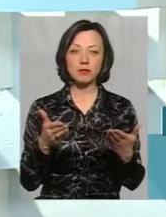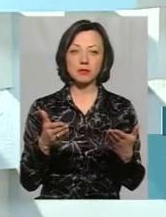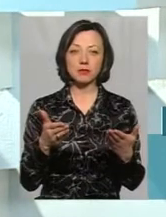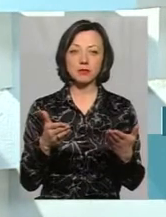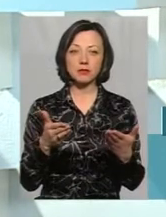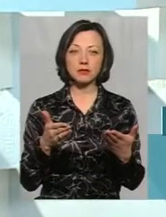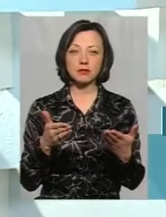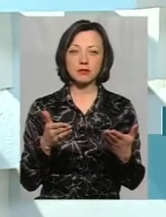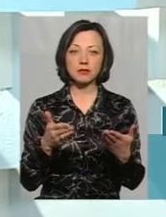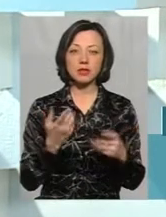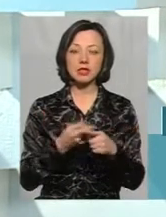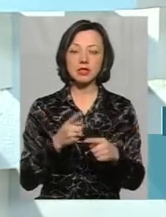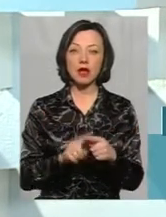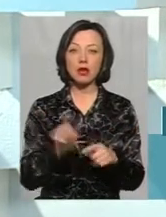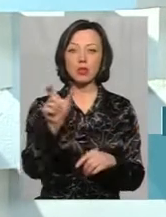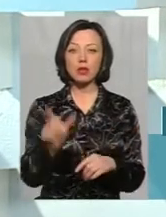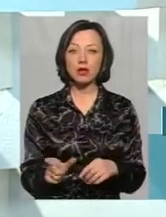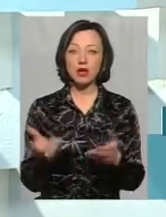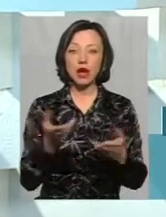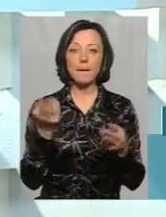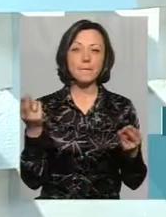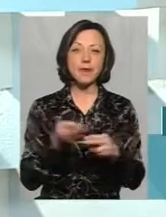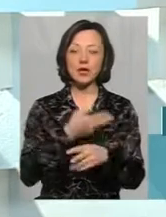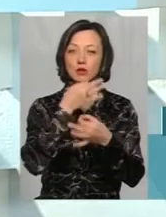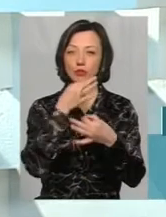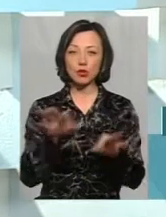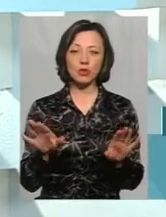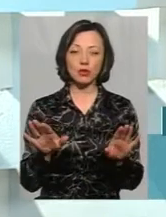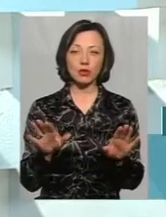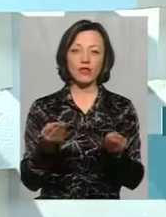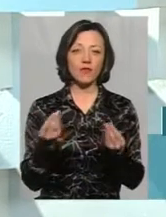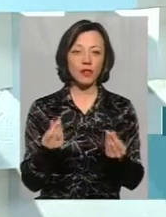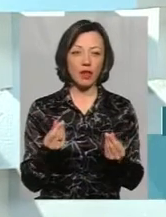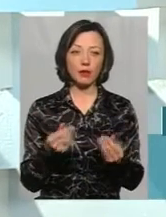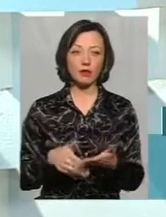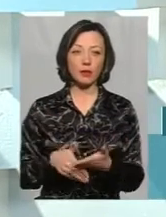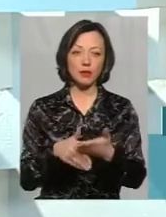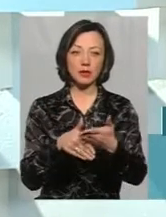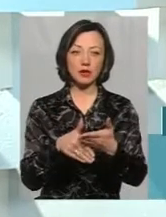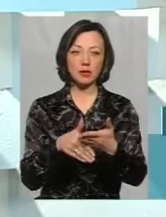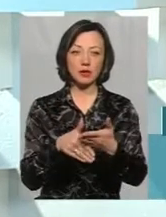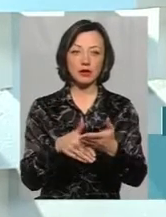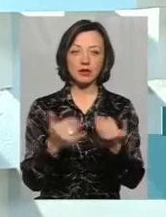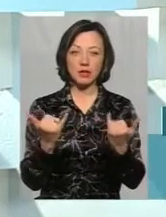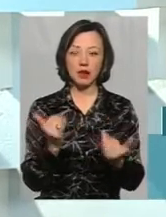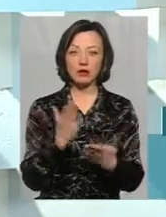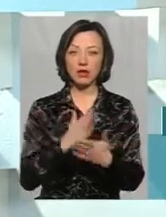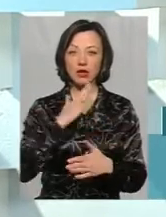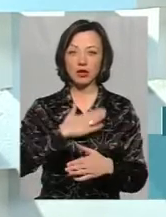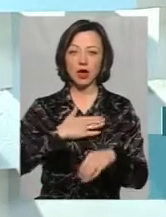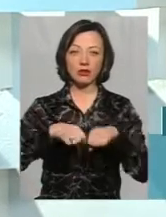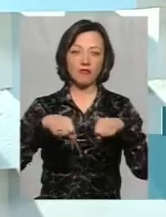світом. Це людина, яка без будь-якої фінансової підтримки, яку зараз мають наші